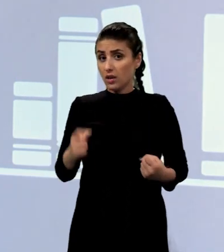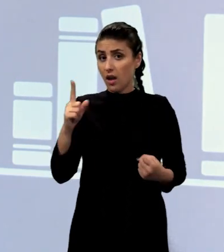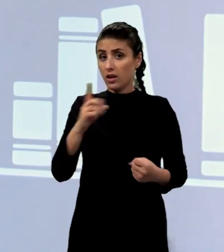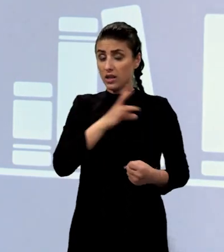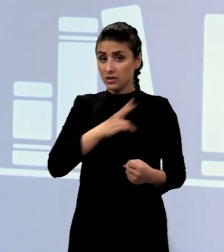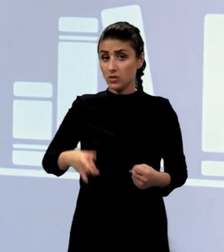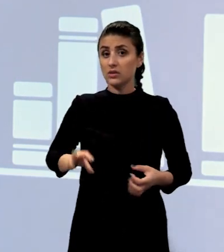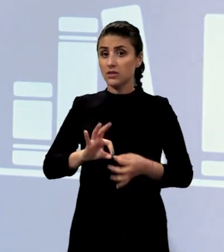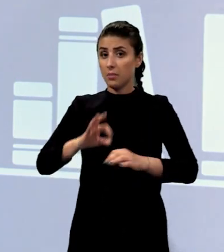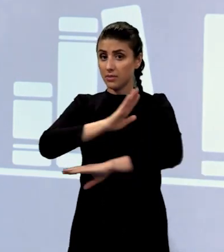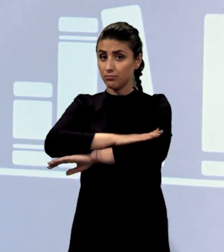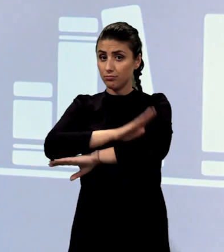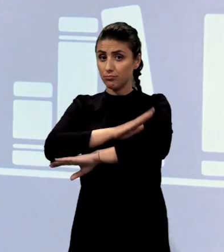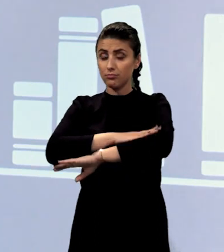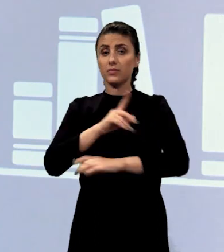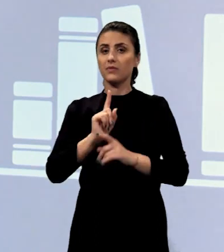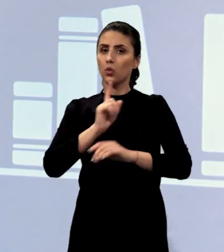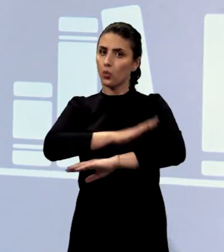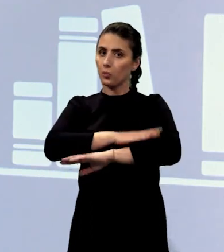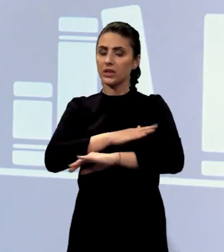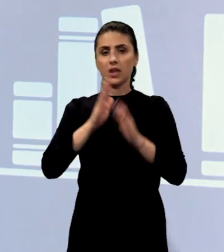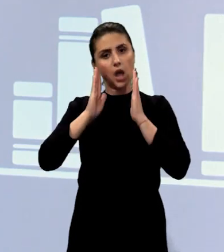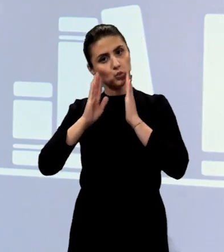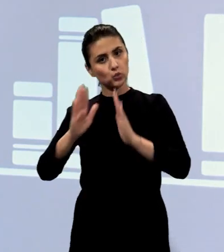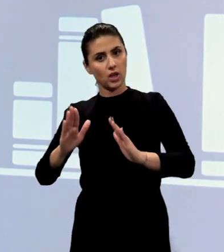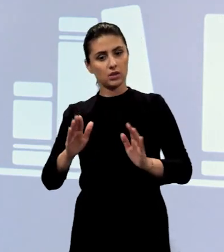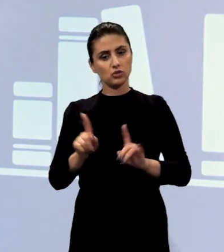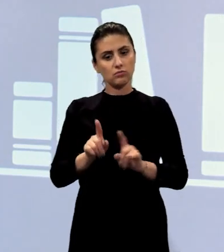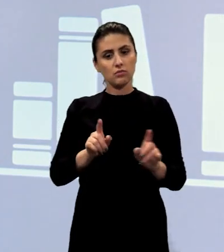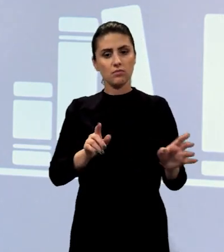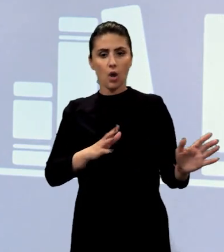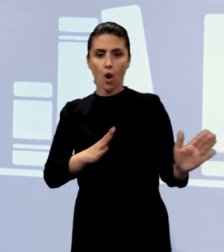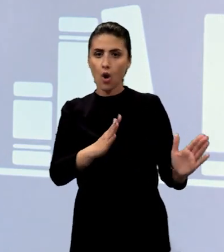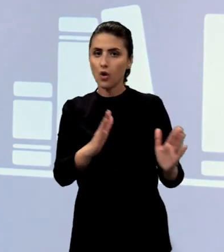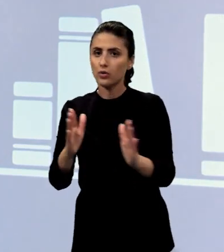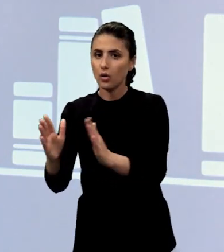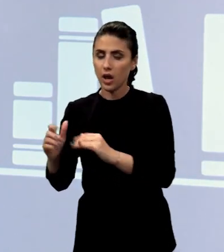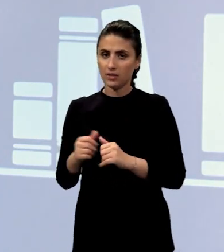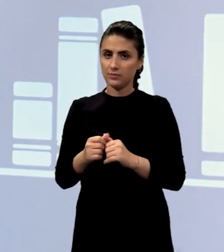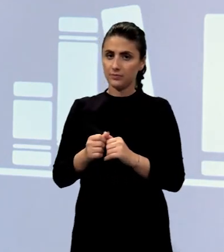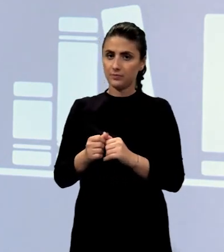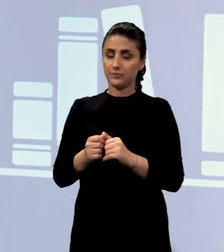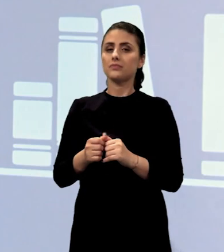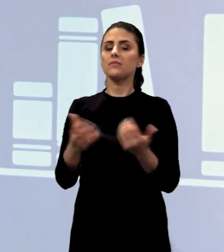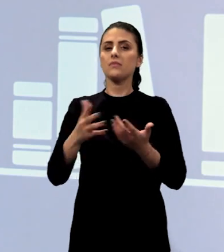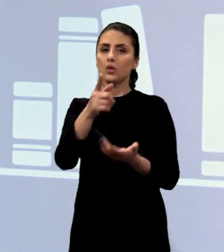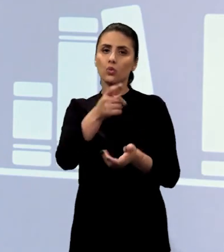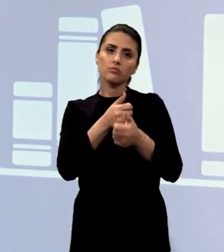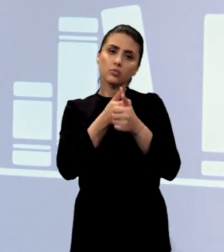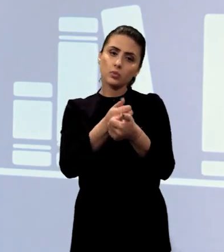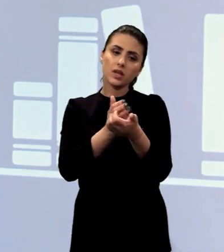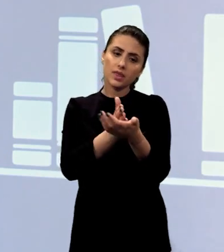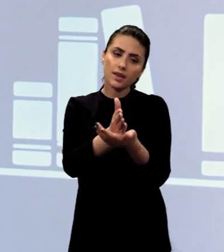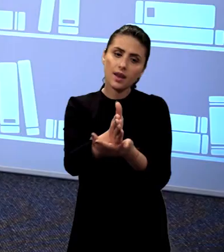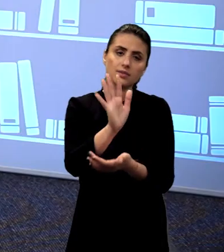disciplină, presupune ascultare și a fi coordonat de cel al cărui jug îl porți, în direcția pe care el o